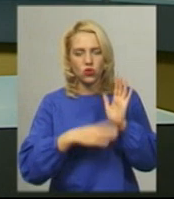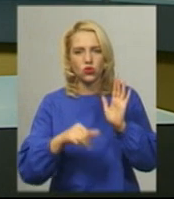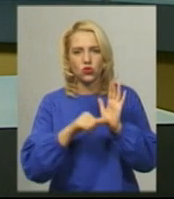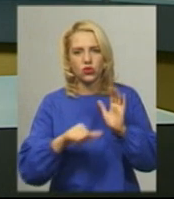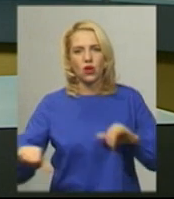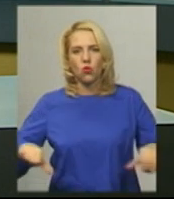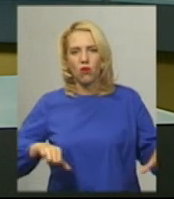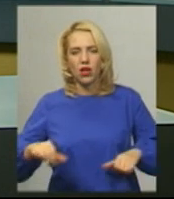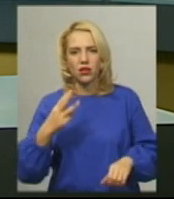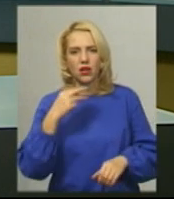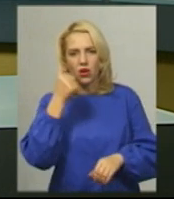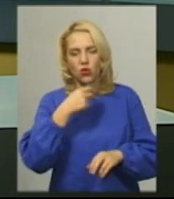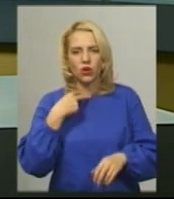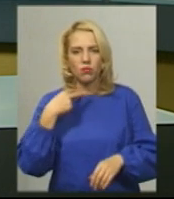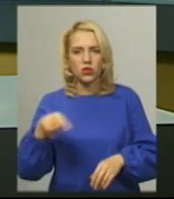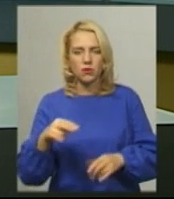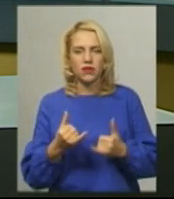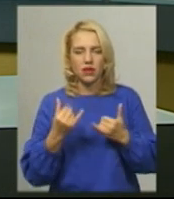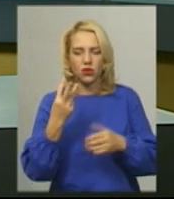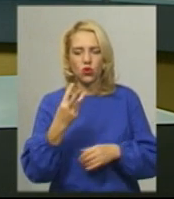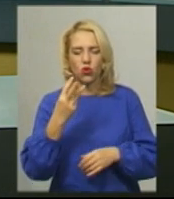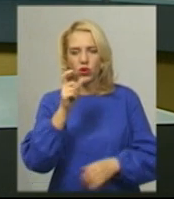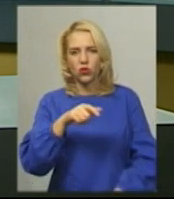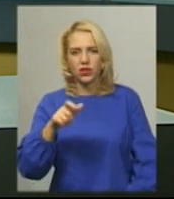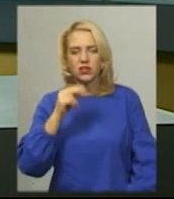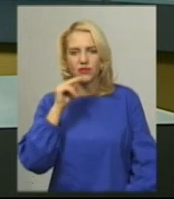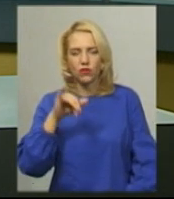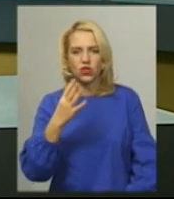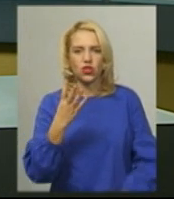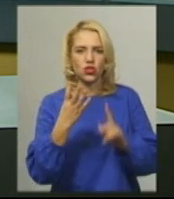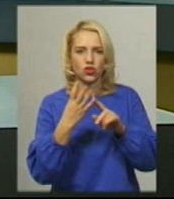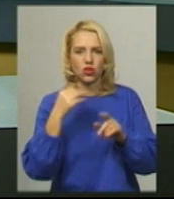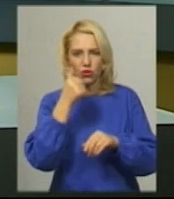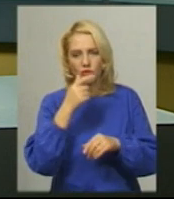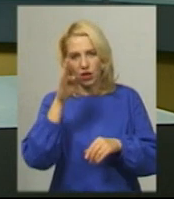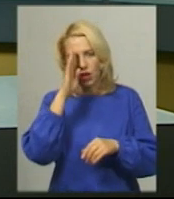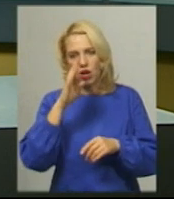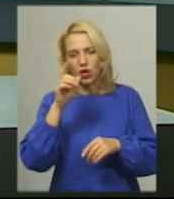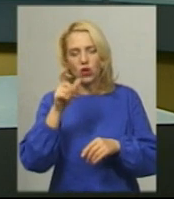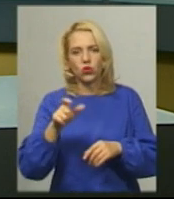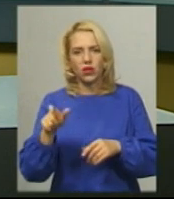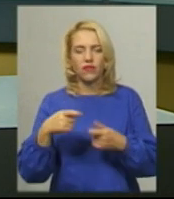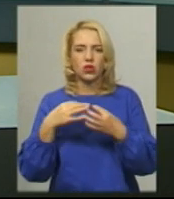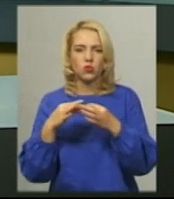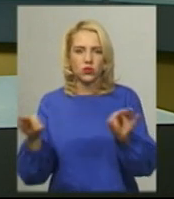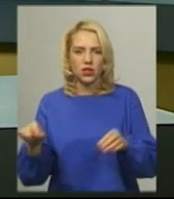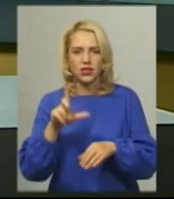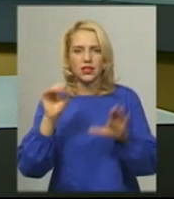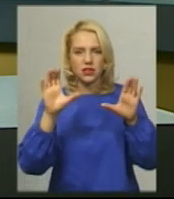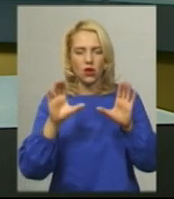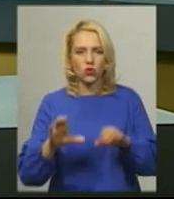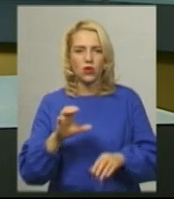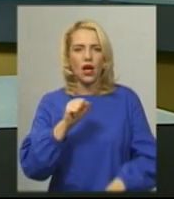Строком на три роки позбавлення волі для трьох звинувачених, іншому – чотири. Та їх відпустили за законом України про амністію, бо мають